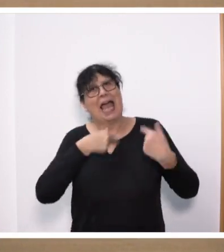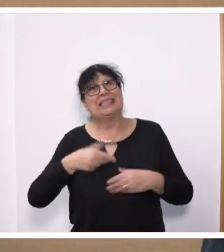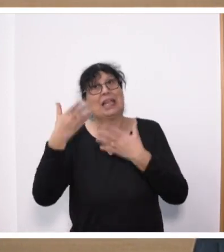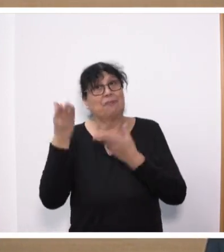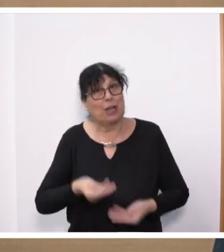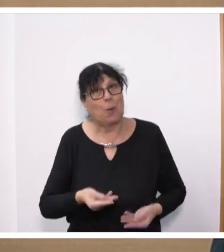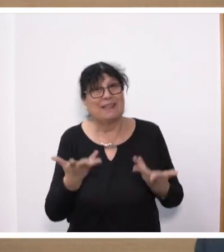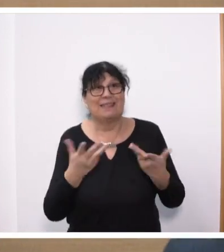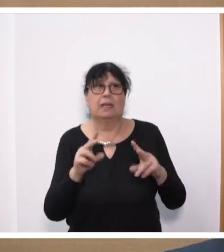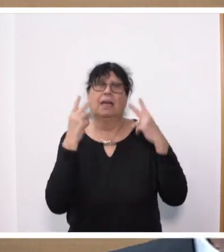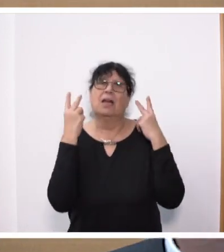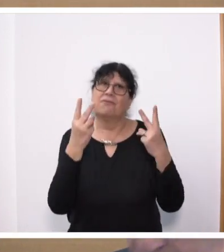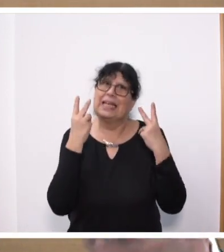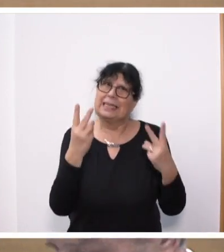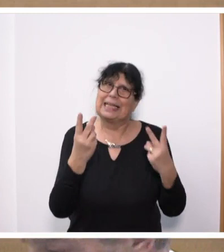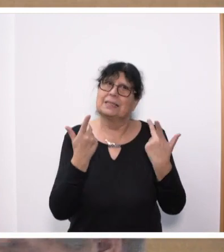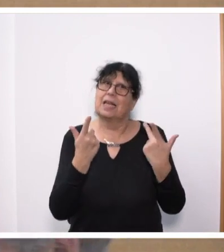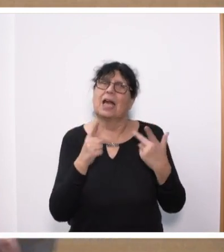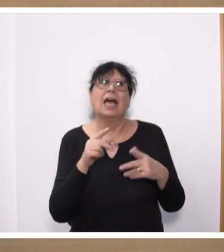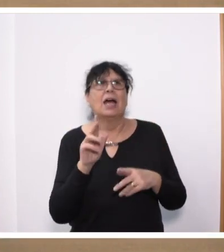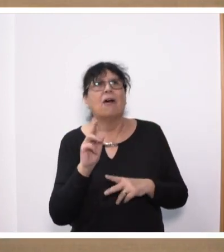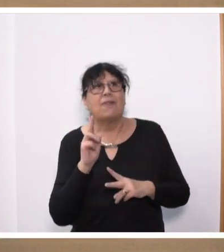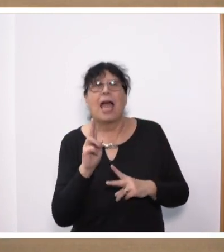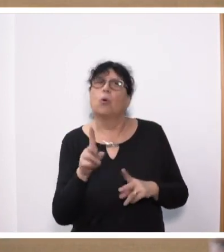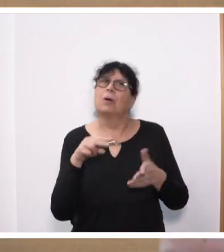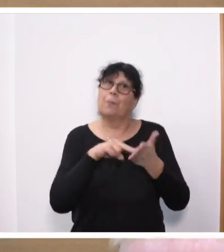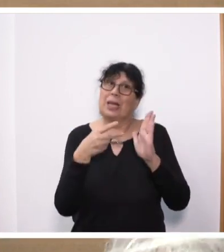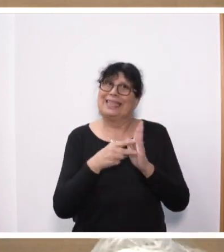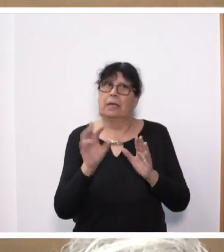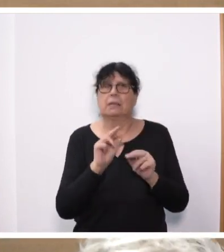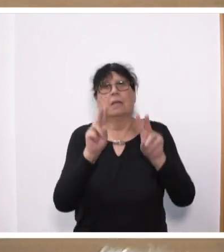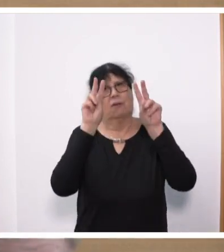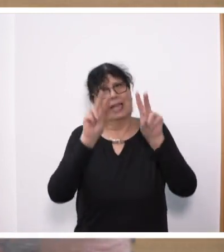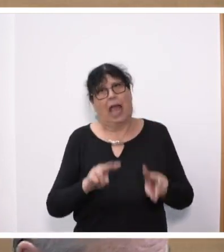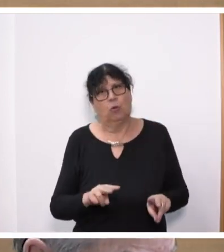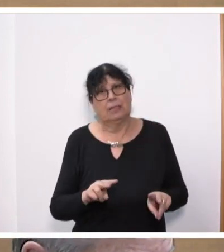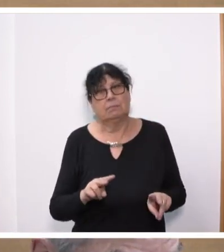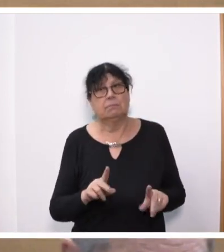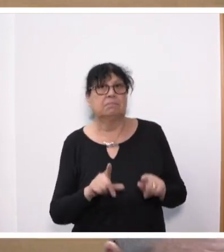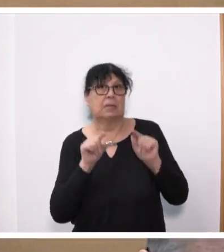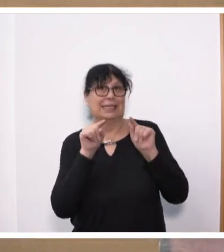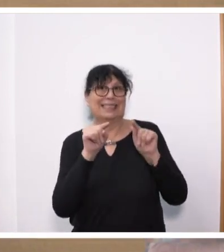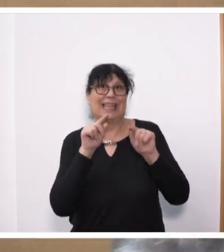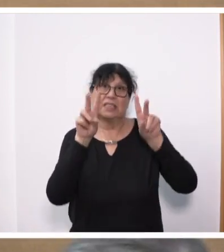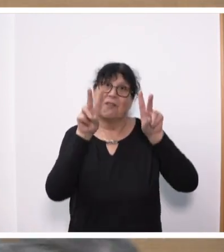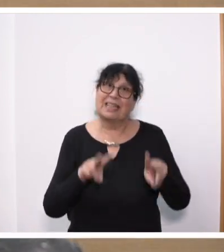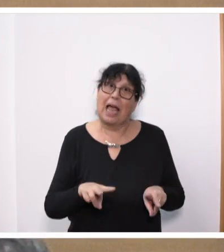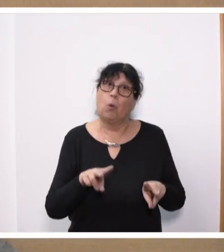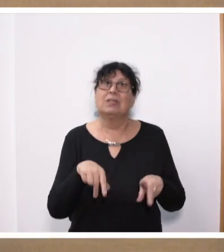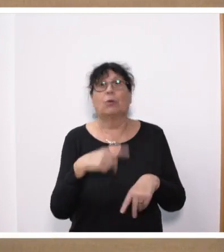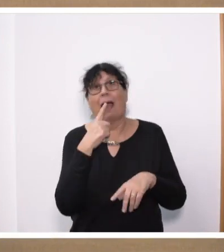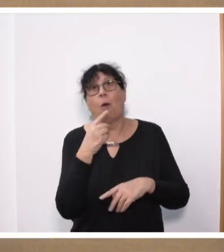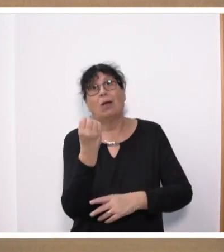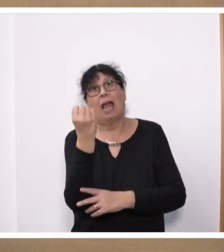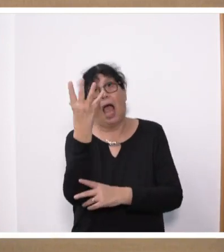Die wichtigste Währung in der Politik ist Vertrauen. Aber gerade dieses Vertrauen wird von der roten Ampel